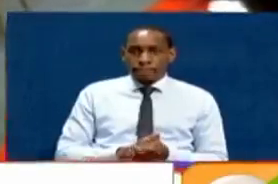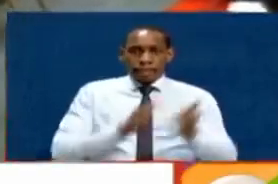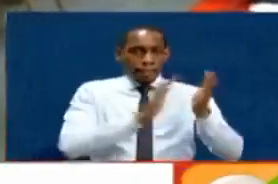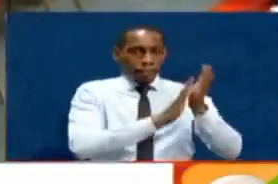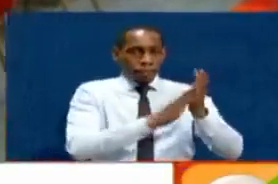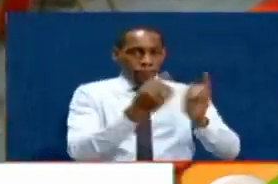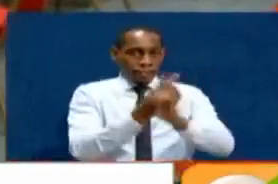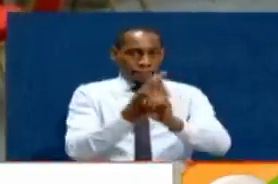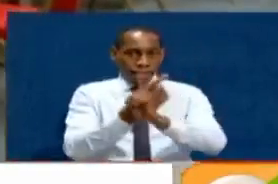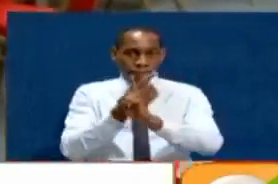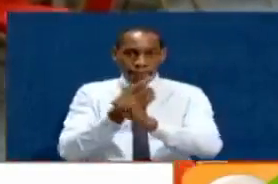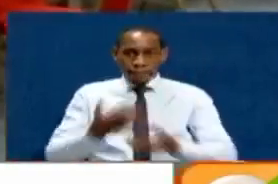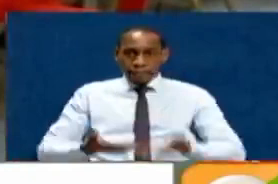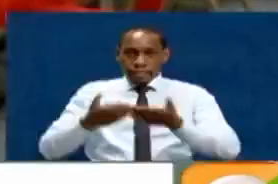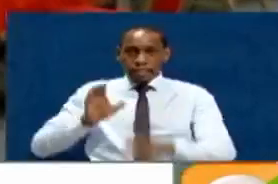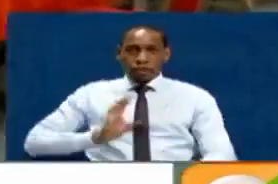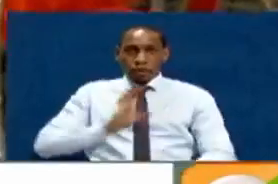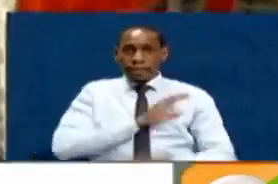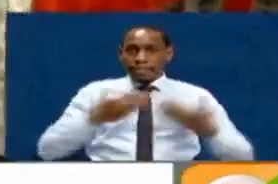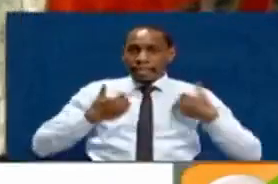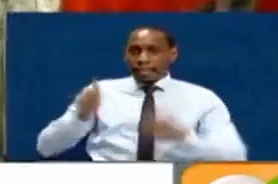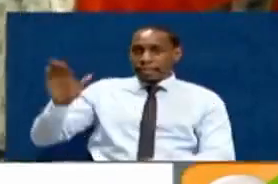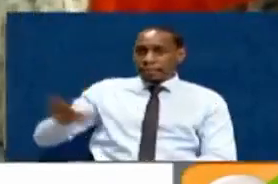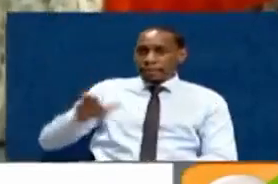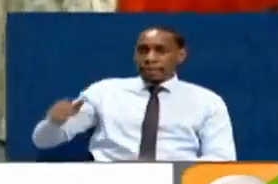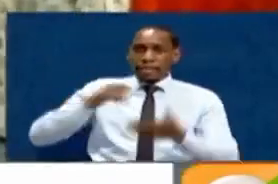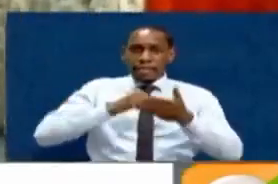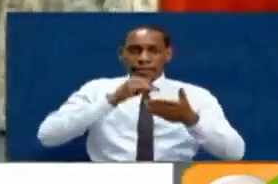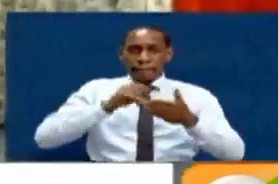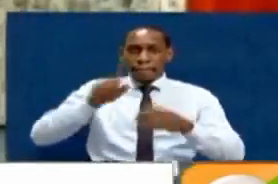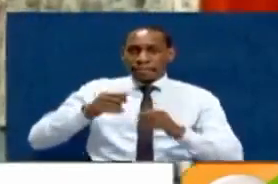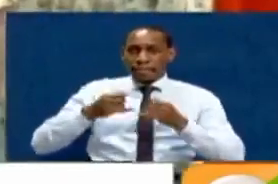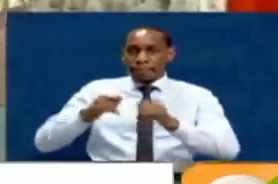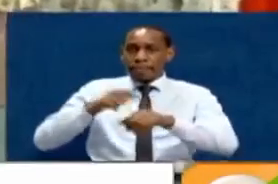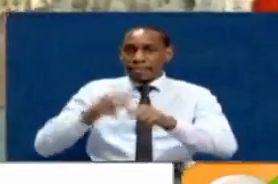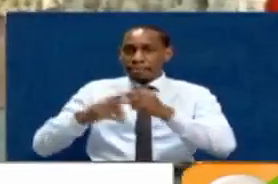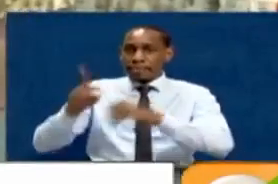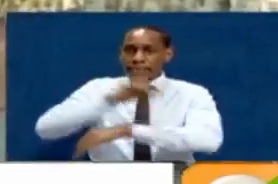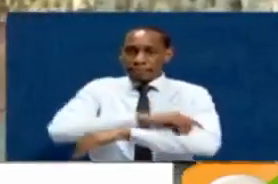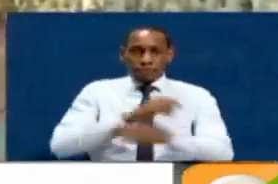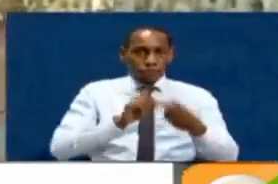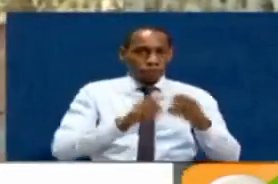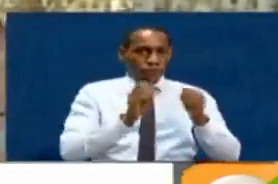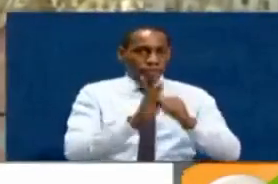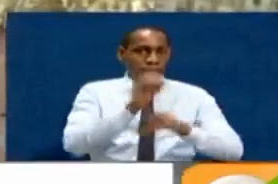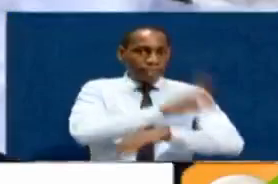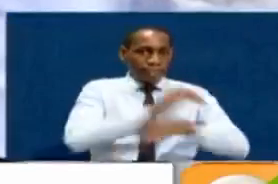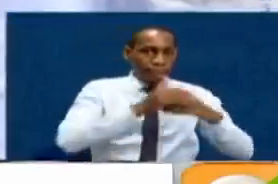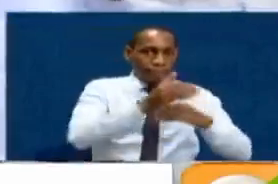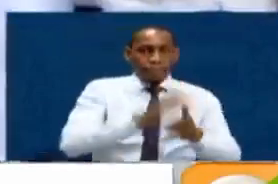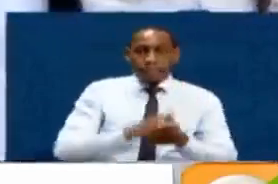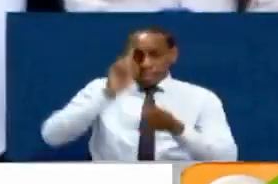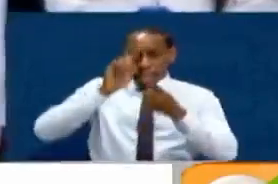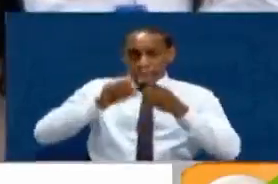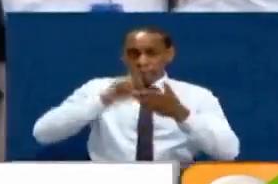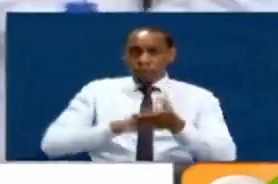Mapendekezo kataya ilitolewa na kamati ya Afia Bungeni baadhe yao ya kipansa kutimizo katika mdo wa siku 7 au 14 zijazo. Kwa